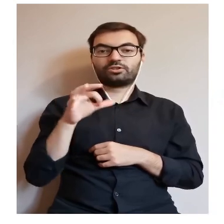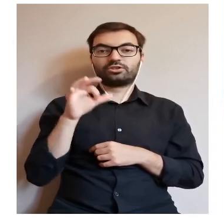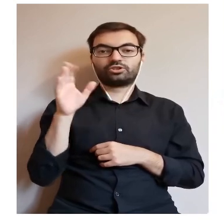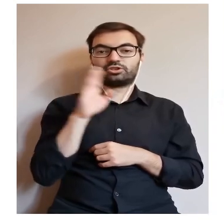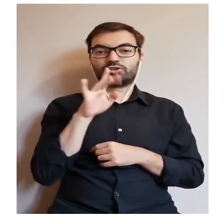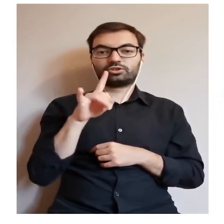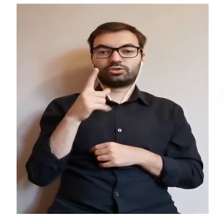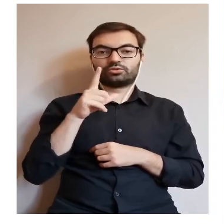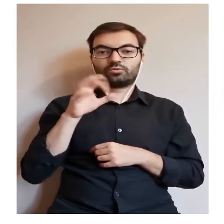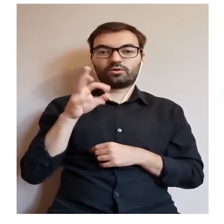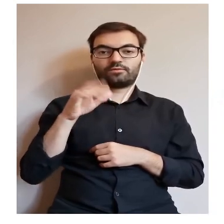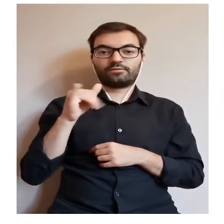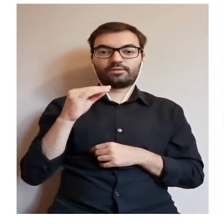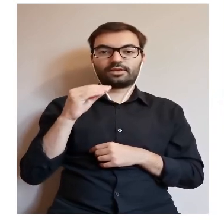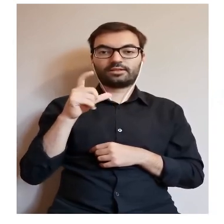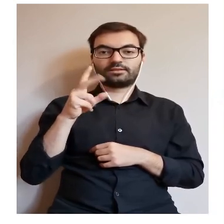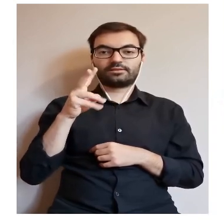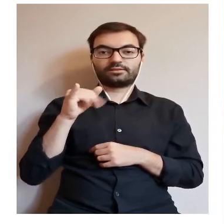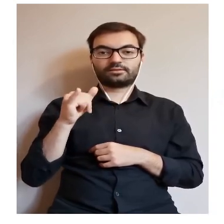Szydłowiecki,